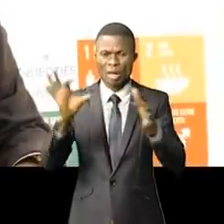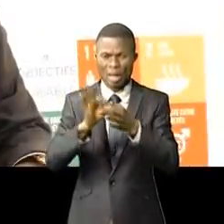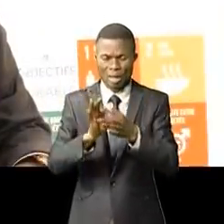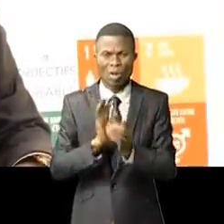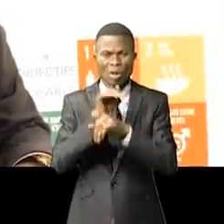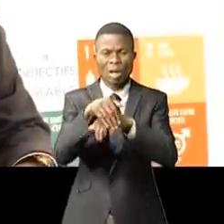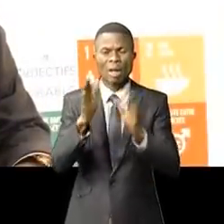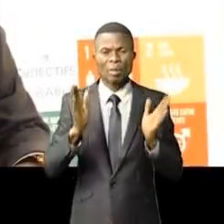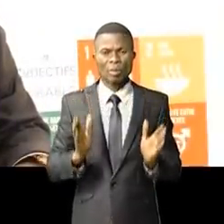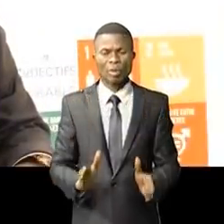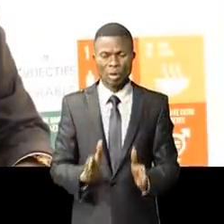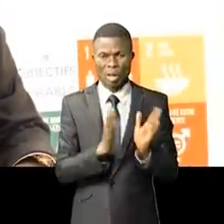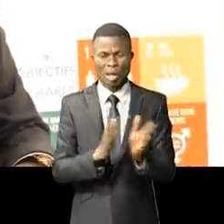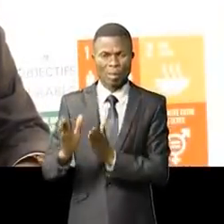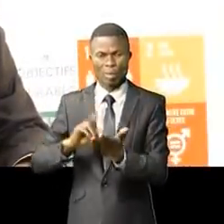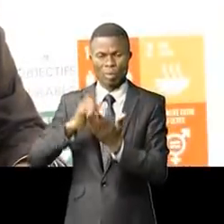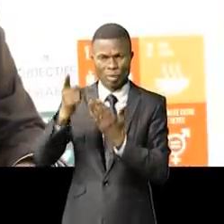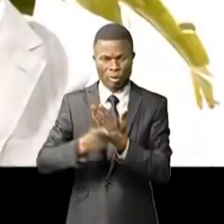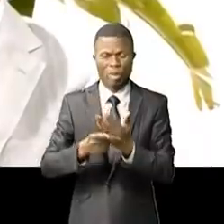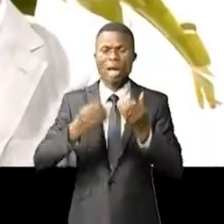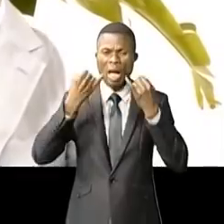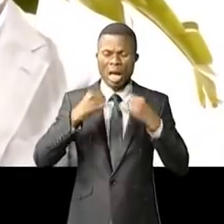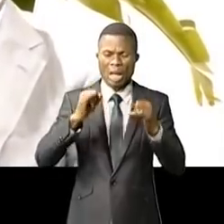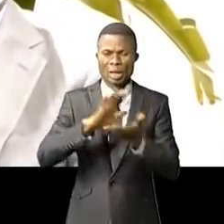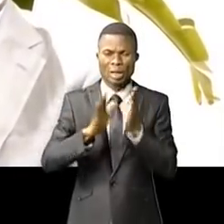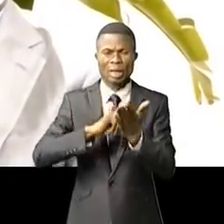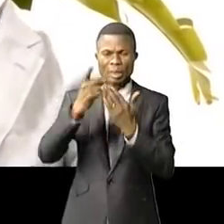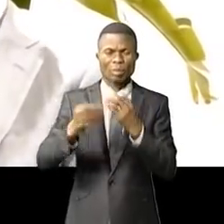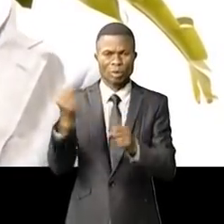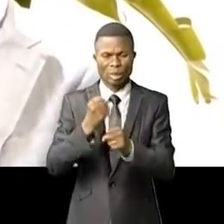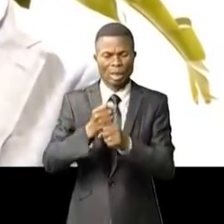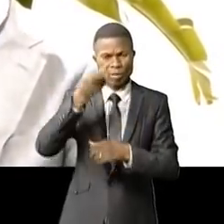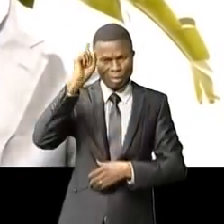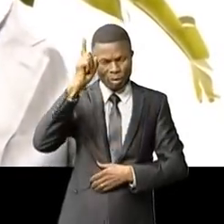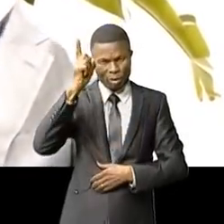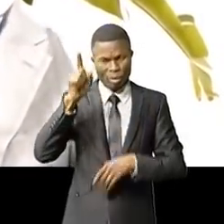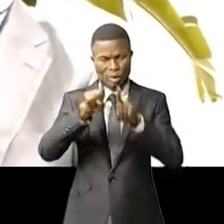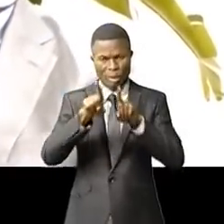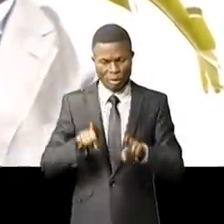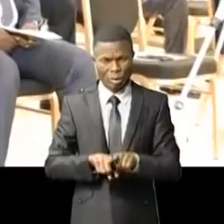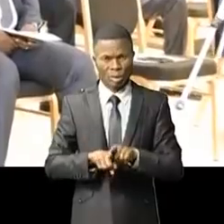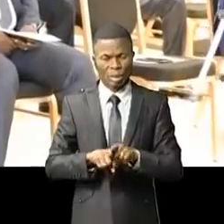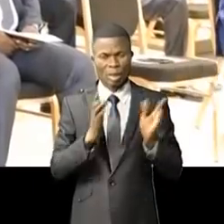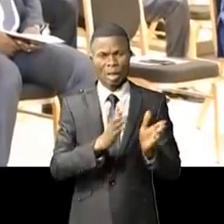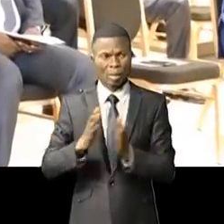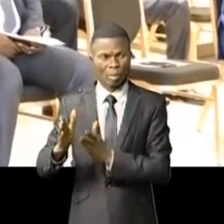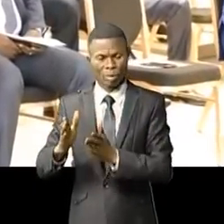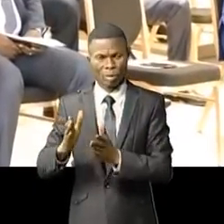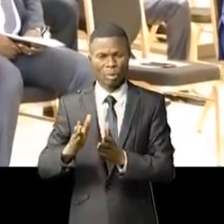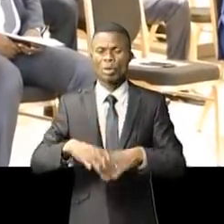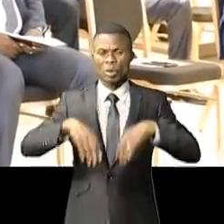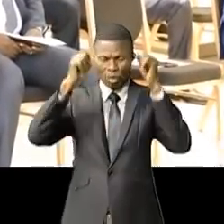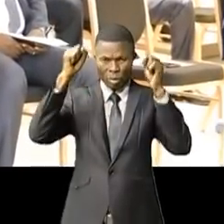participatif l'élaboration et l'actualisation du plan d'action prioritaire et enfin l'élaboration et la